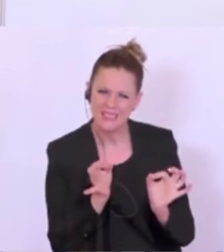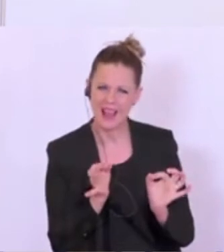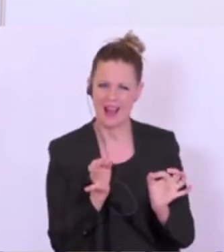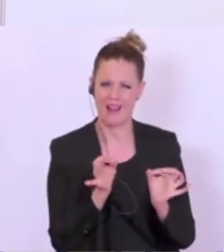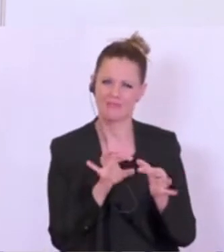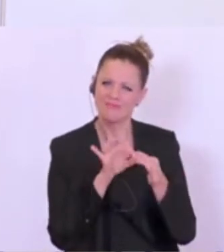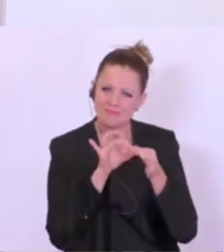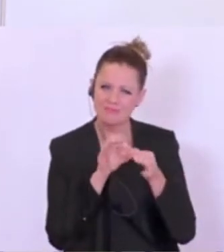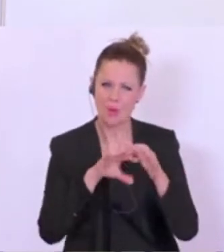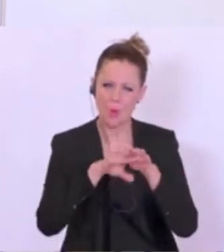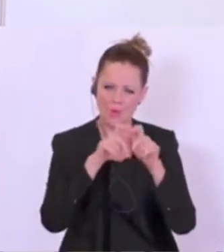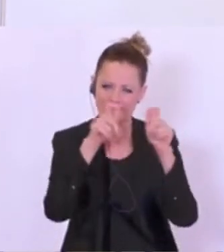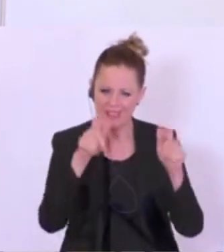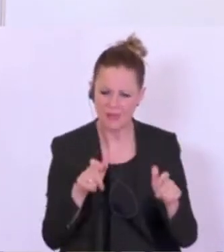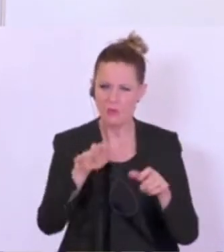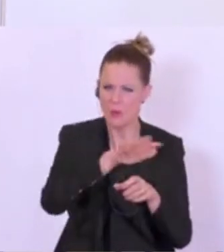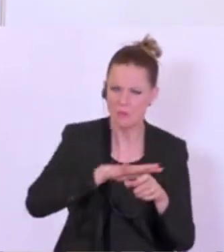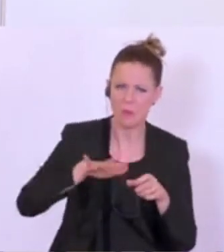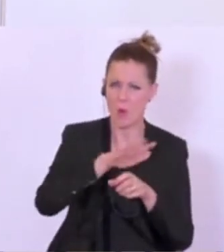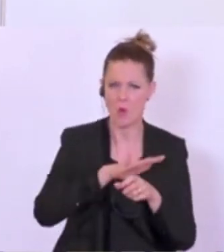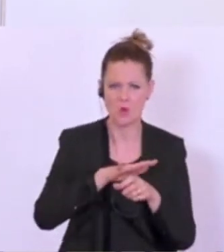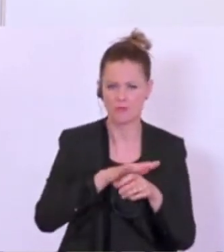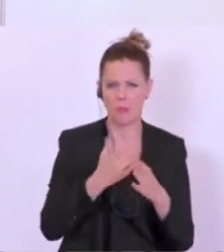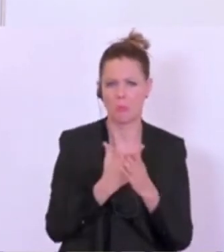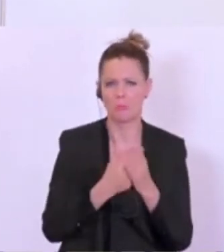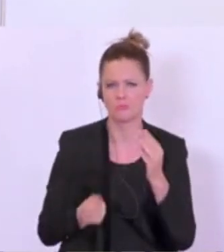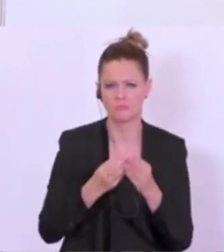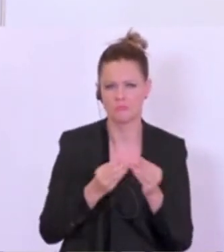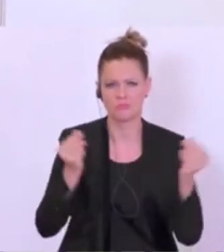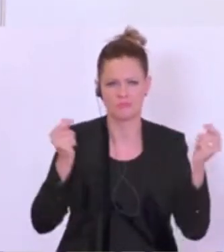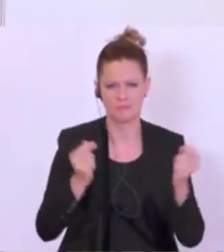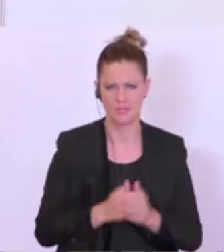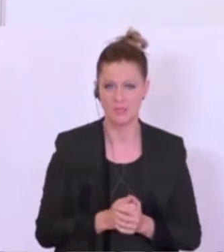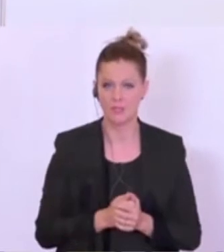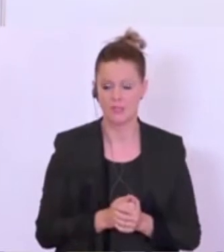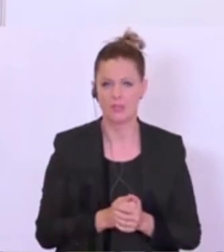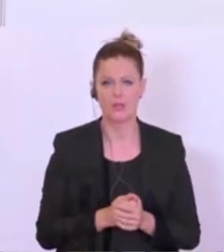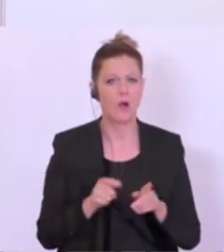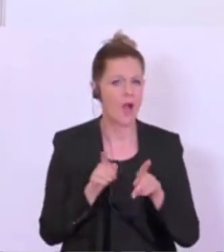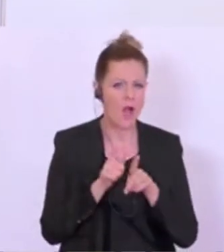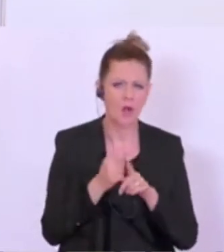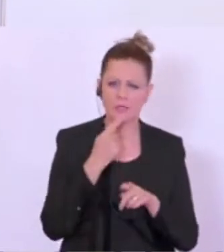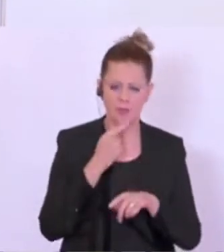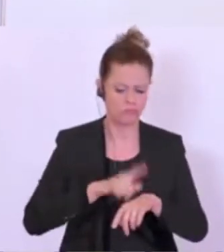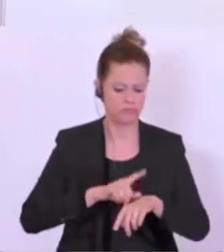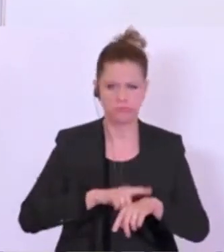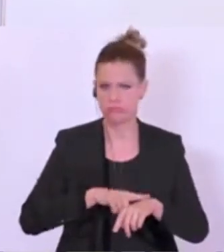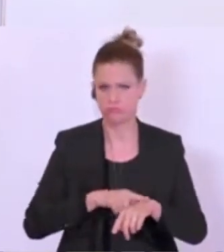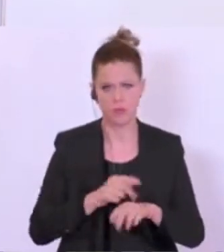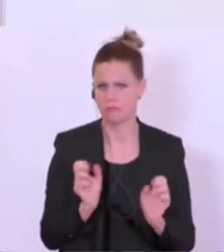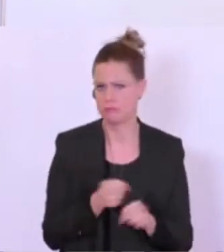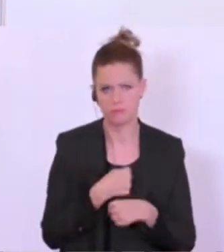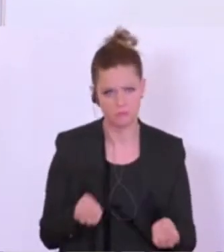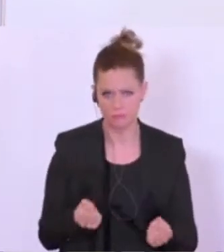Unternehmens oder der Branche verloren geht. Es wird nicht oft genannt, es gibt nicht genug Zeit im Tagesgeschäft,